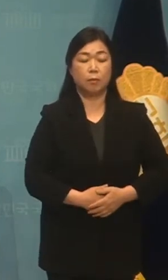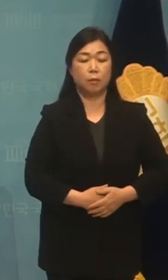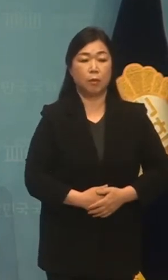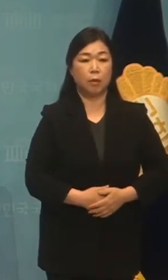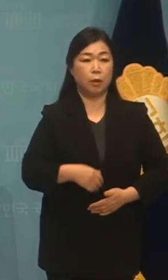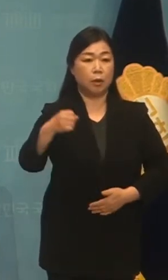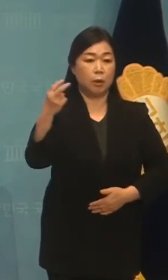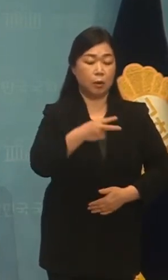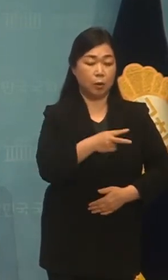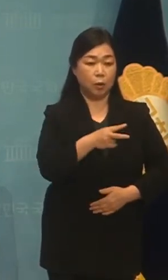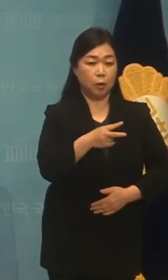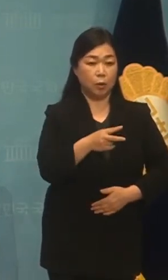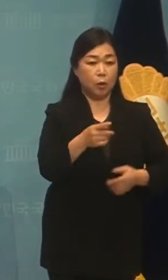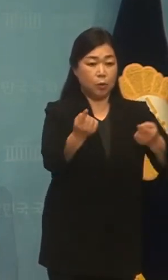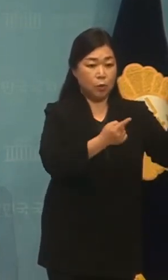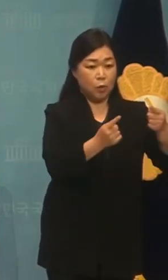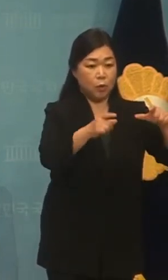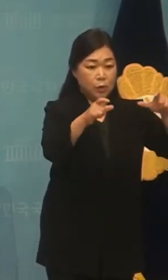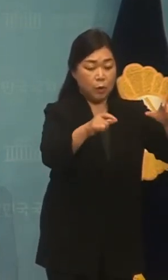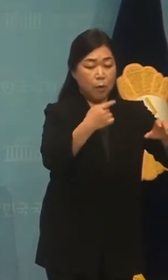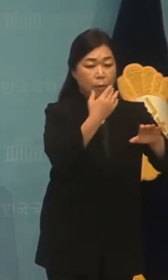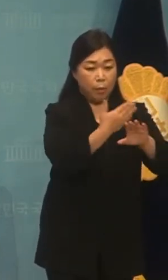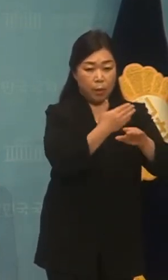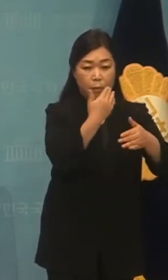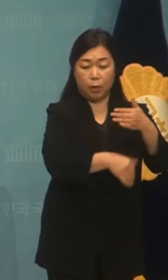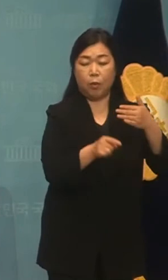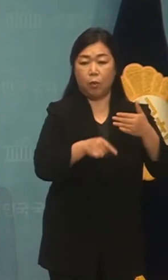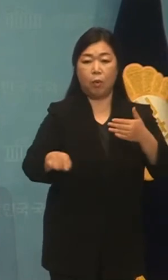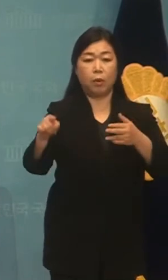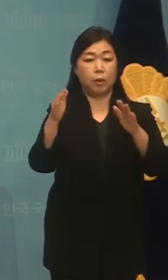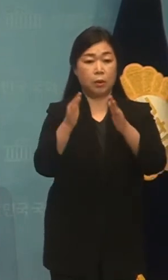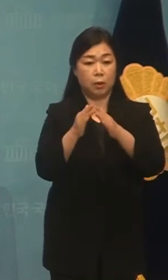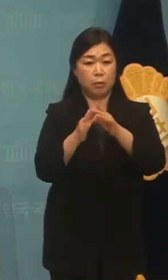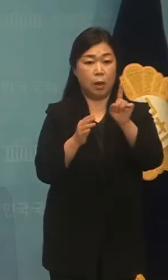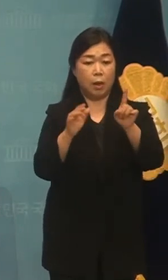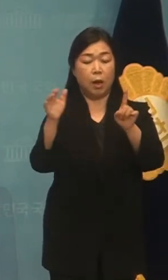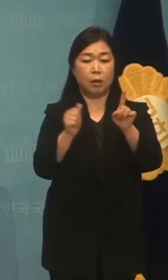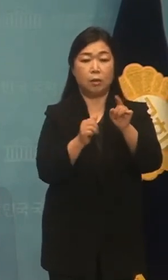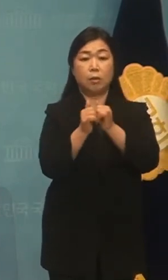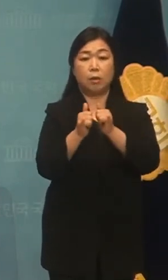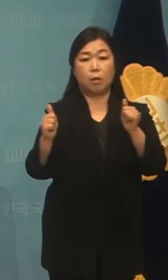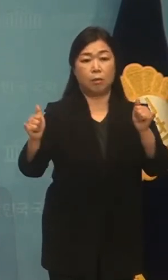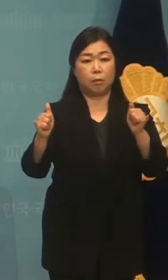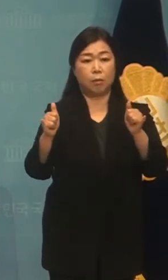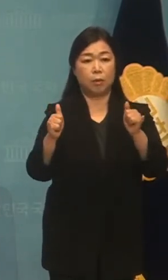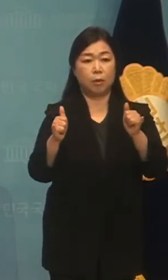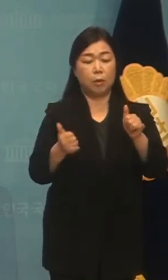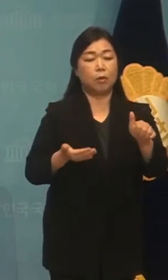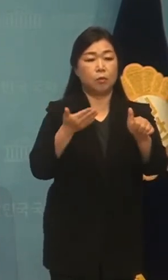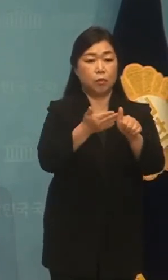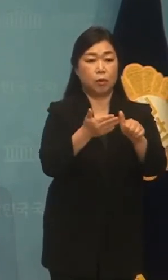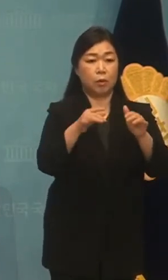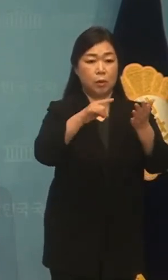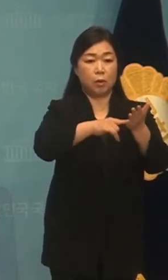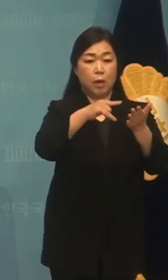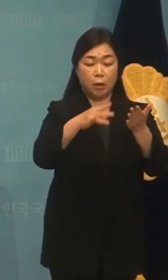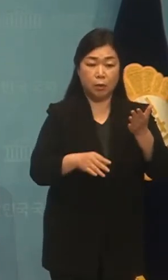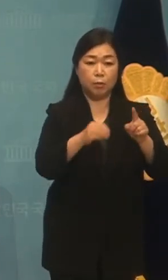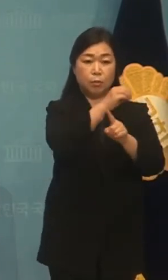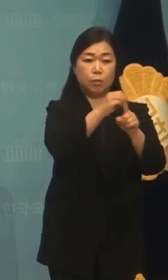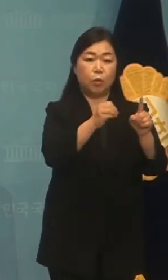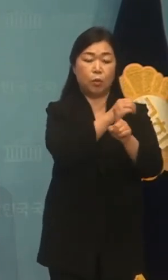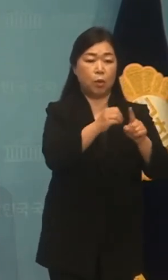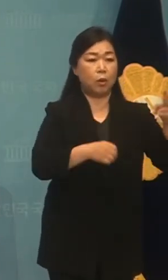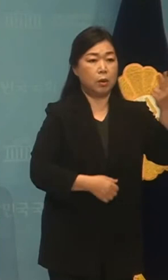이와 함께 조정지역을 제외한 2주택자와 1주택자들에게 부과되는 종부세의 세율을